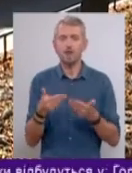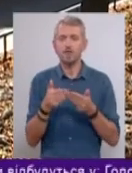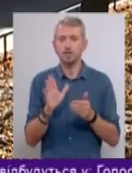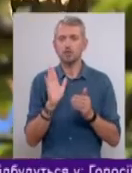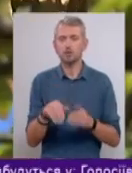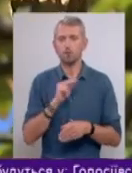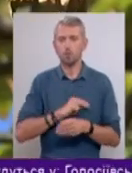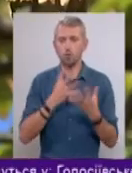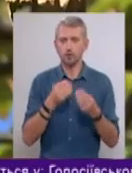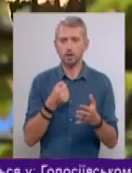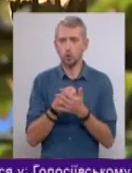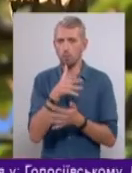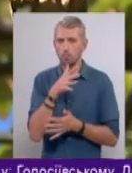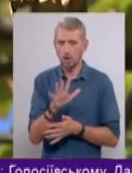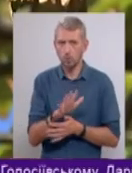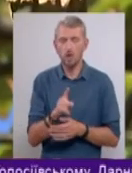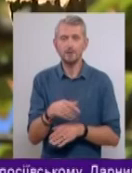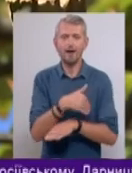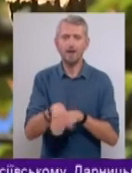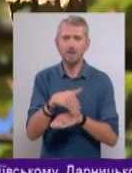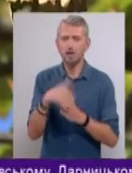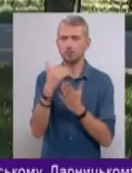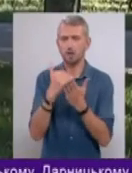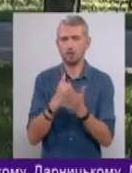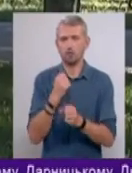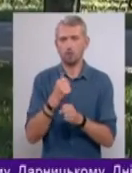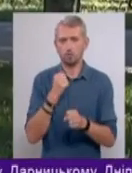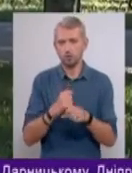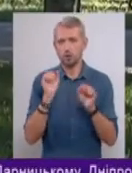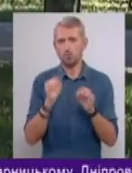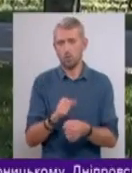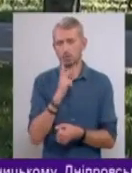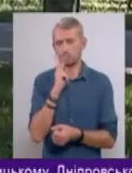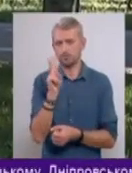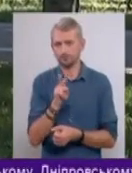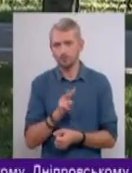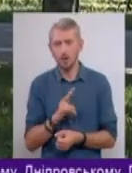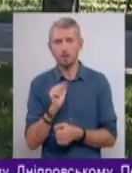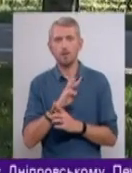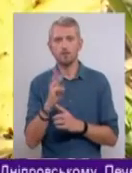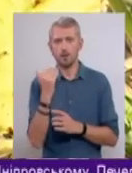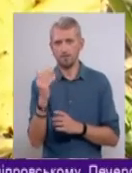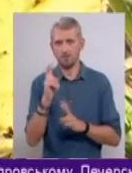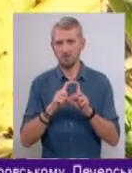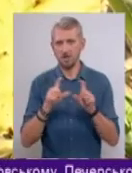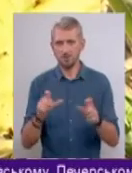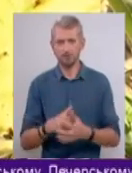лише у будні і до п'ятої. З адресами і графіками роботи можна знайомитись на сайті підприємства.